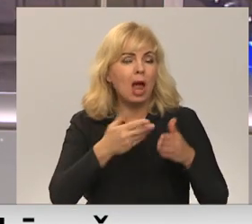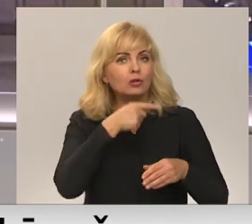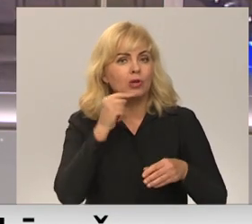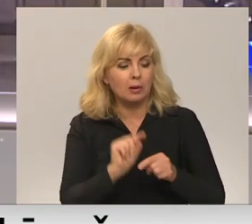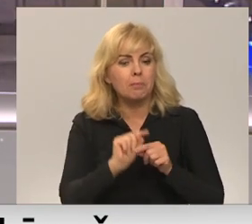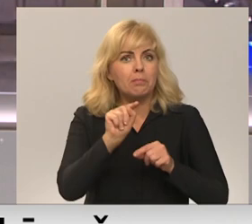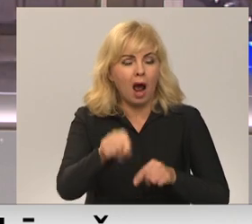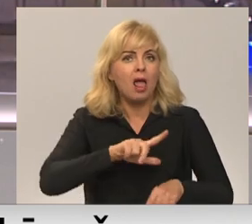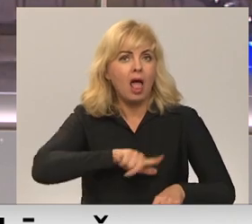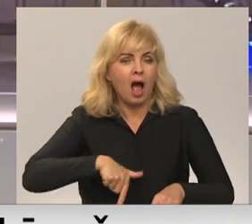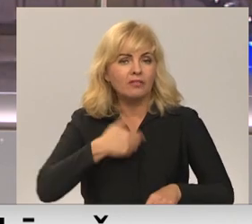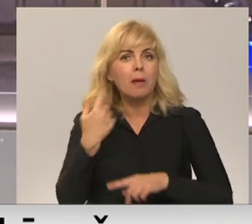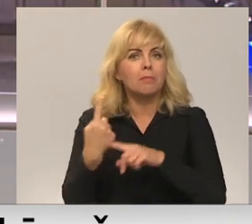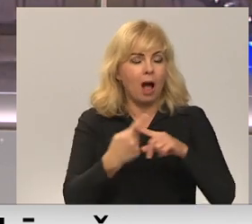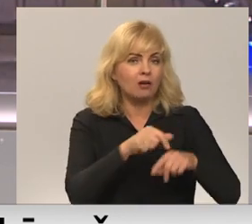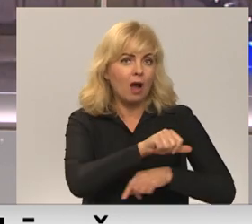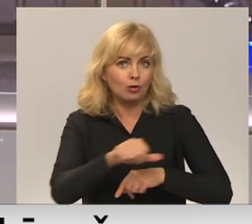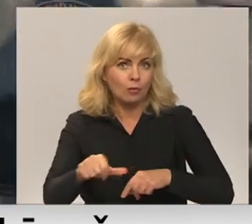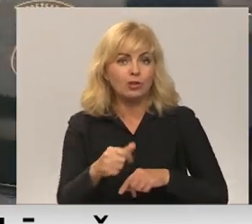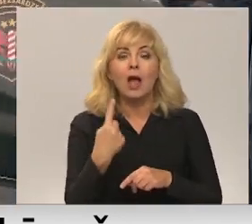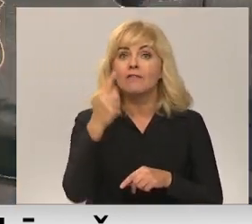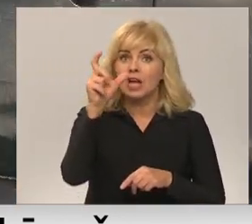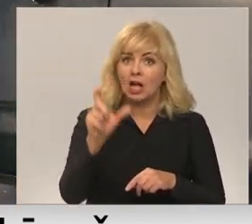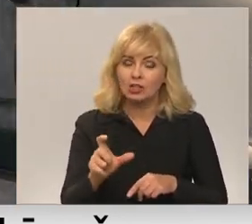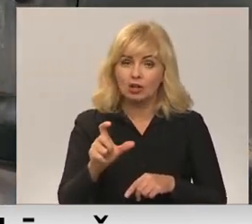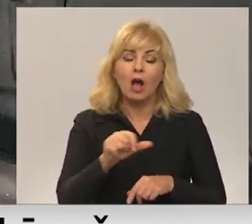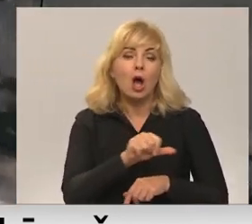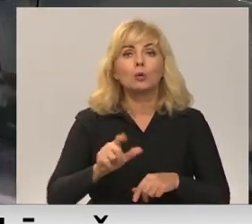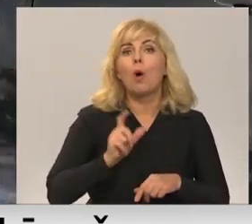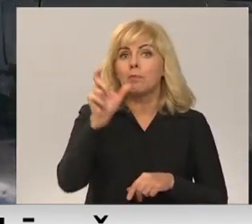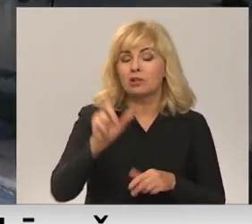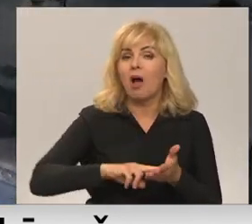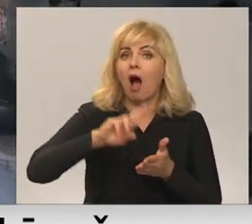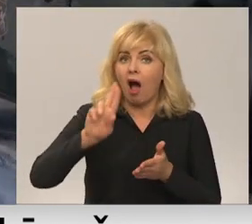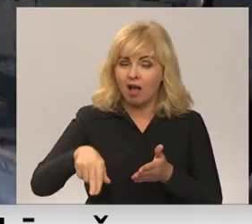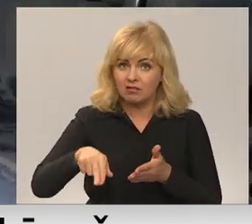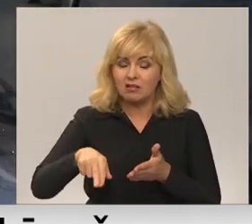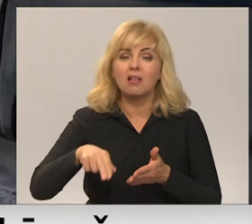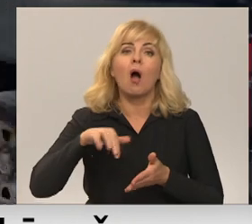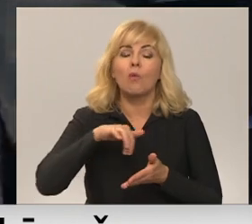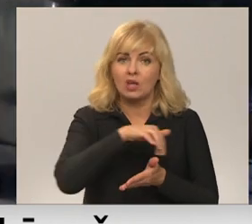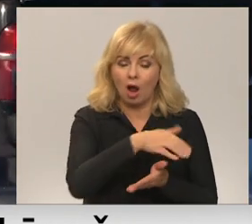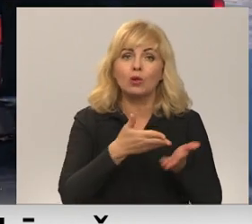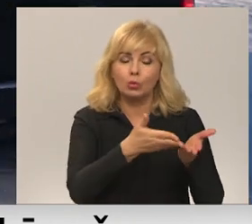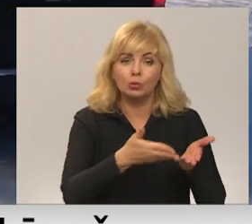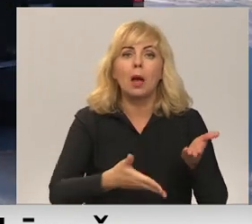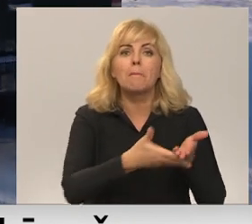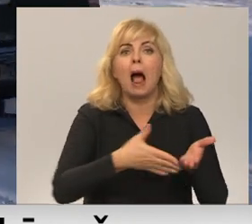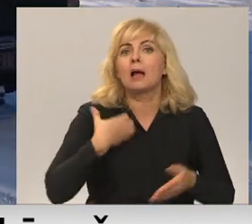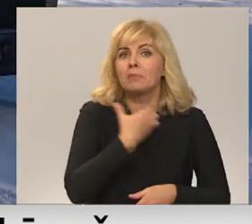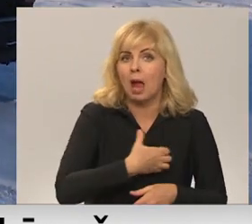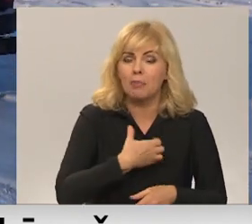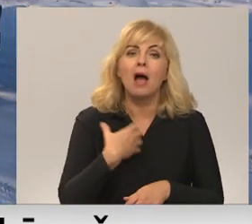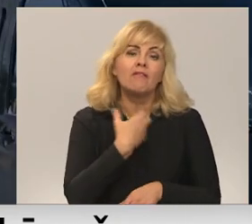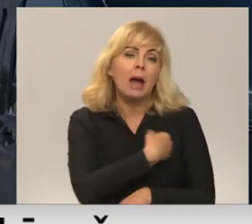šķērsot Latvijas-Balkrievijas valsts robežu. Vienam cilvēkam robežsardze ir ļāvusi šķērsot robežu humānu apsvērumdēļ. Viņam